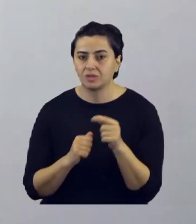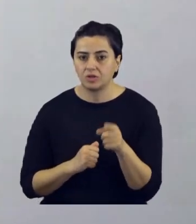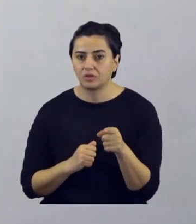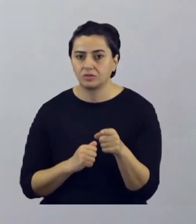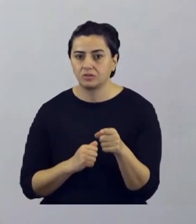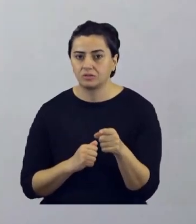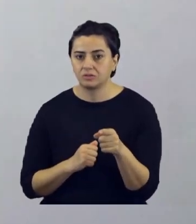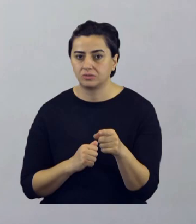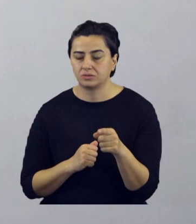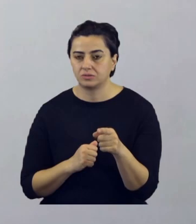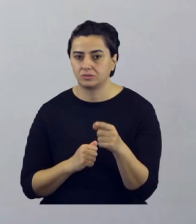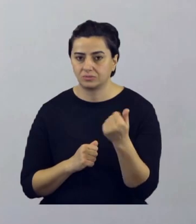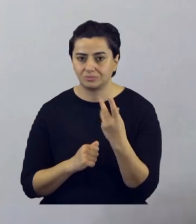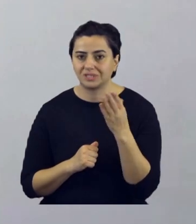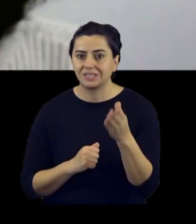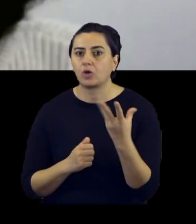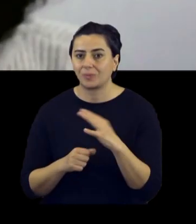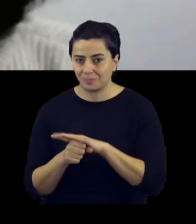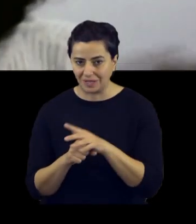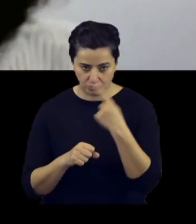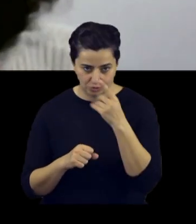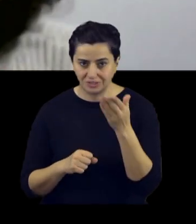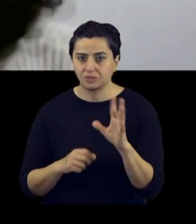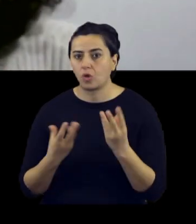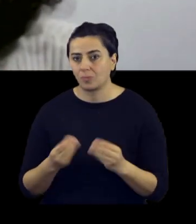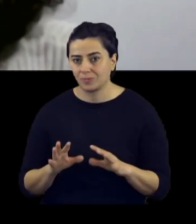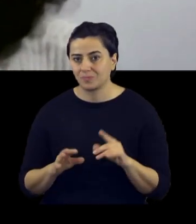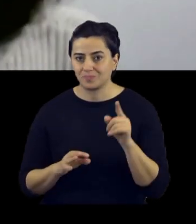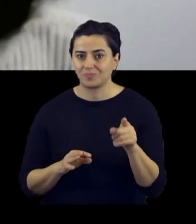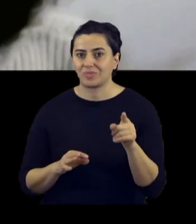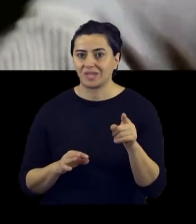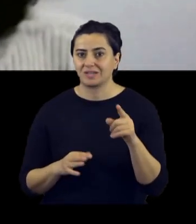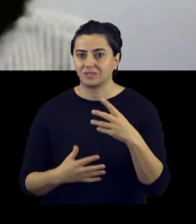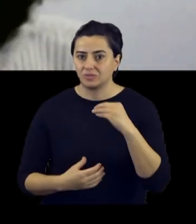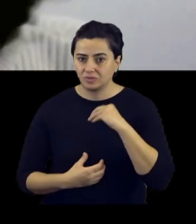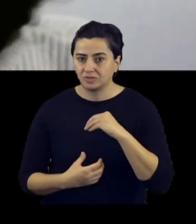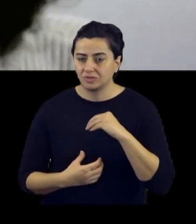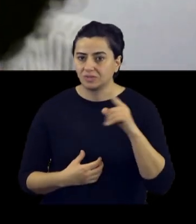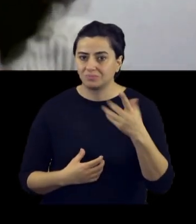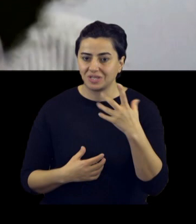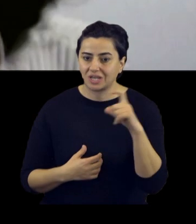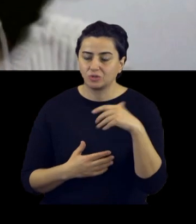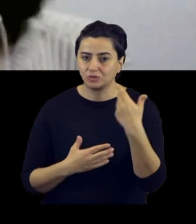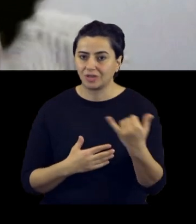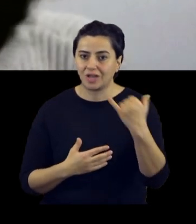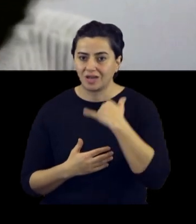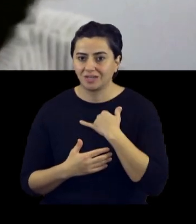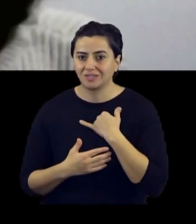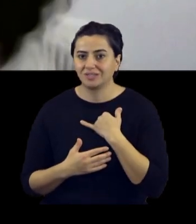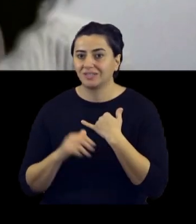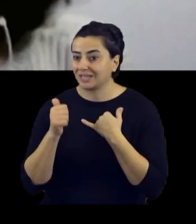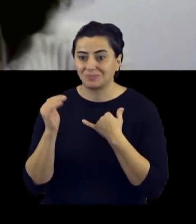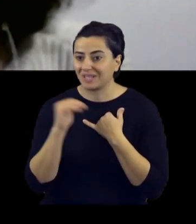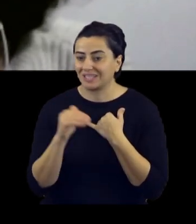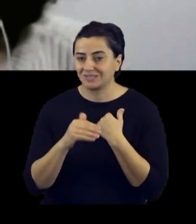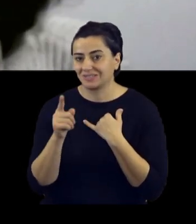O hasta böyle işte ben bir süre gidemedim. Pandemi döneminde gidemedim. O kadar içine işlemişim ki 5 ay sonra beni arayıp